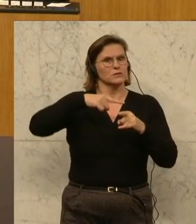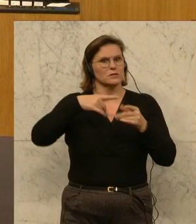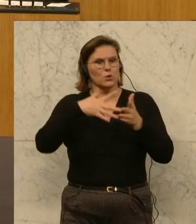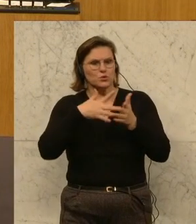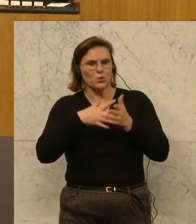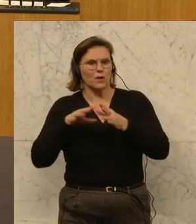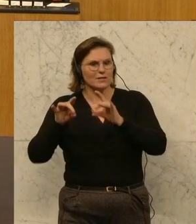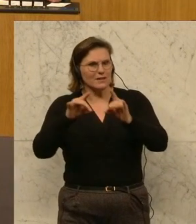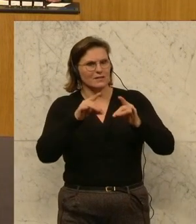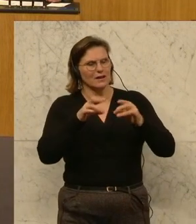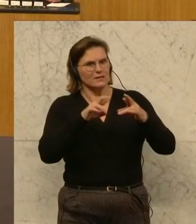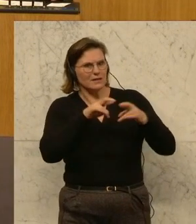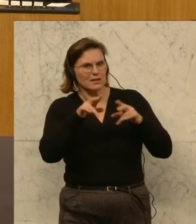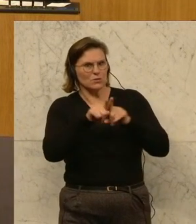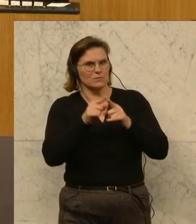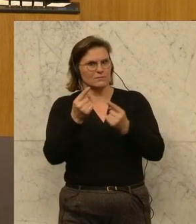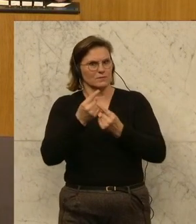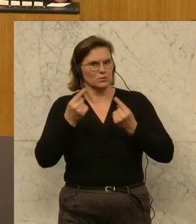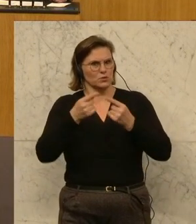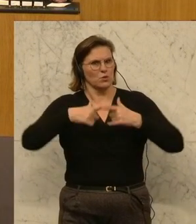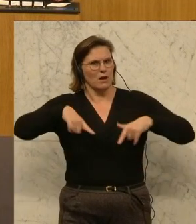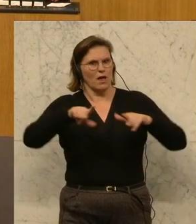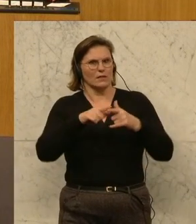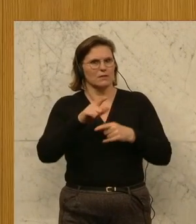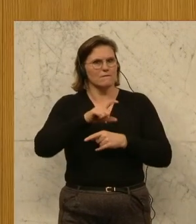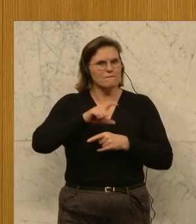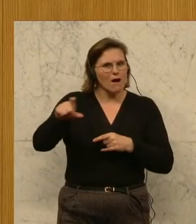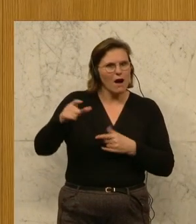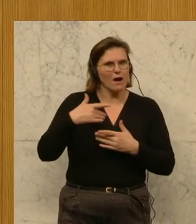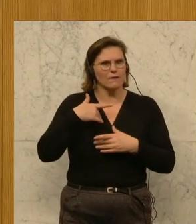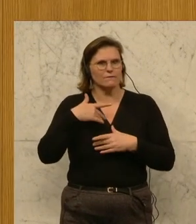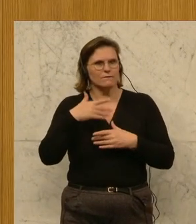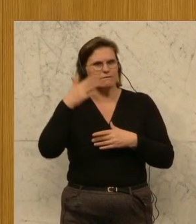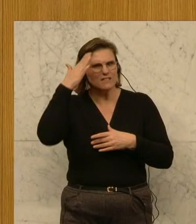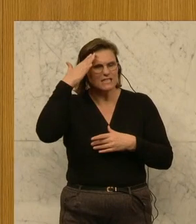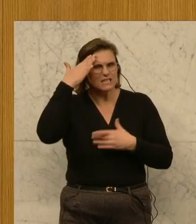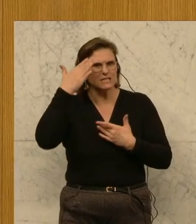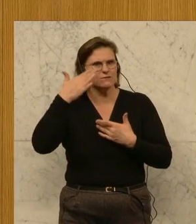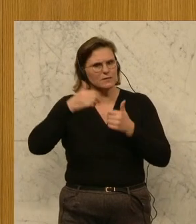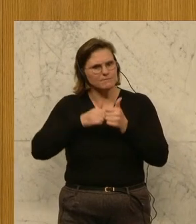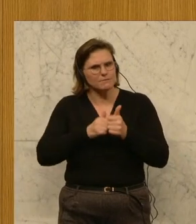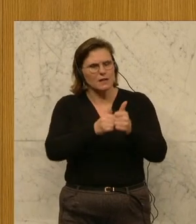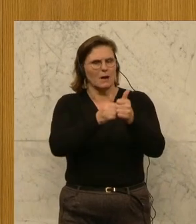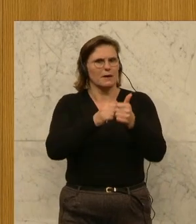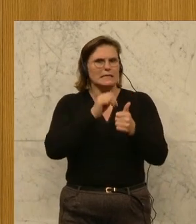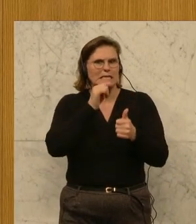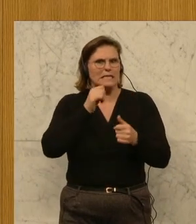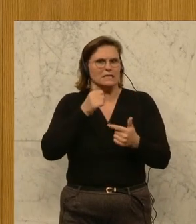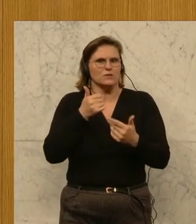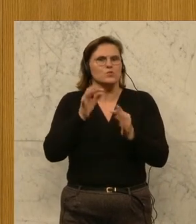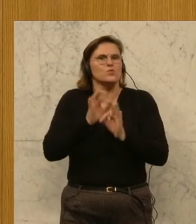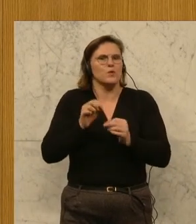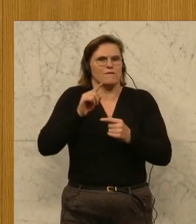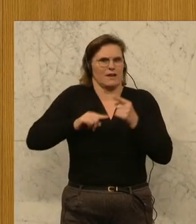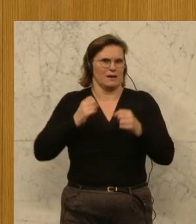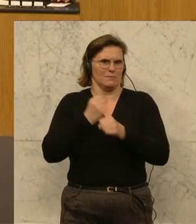der Regierung, aber auch der Umstände in diesem Lande, immer wieder mit fachmännischem Rat zur Seite steht. Aber er ist nicht unfällbar. Und ich darf Ihnen gerade sagen,